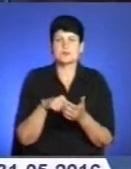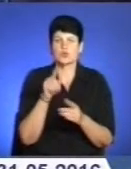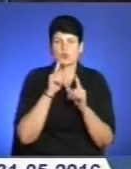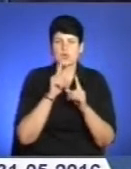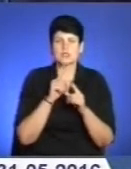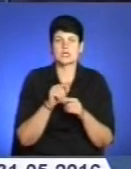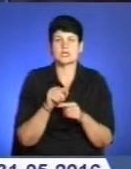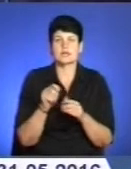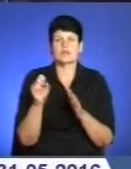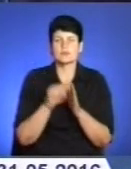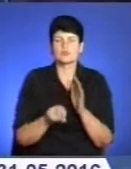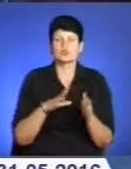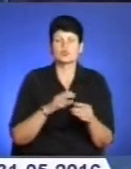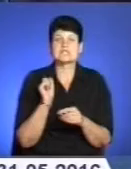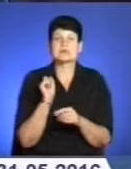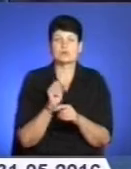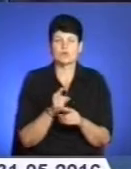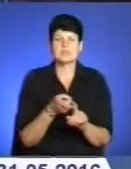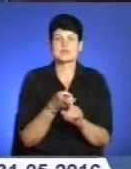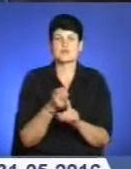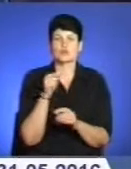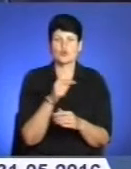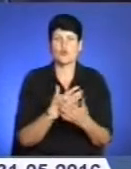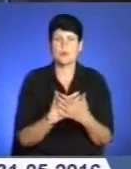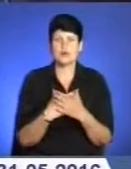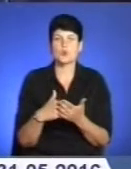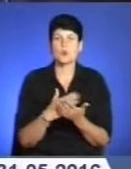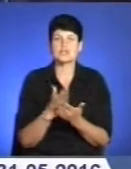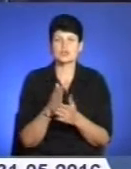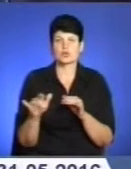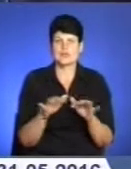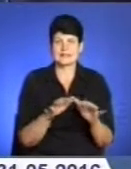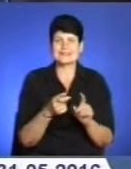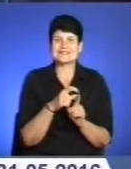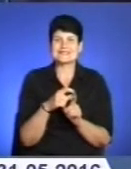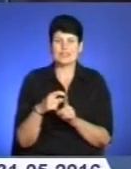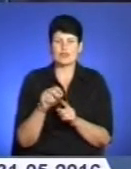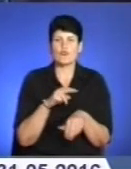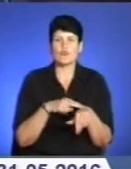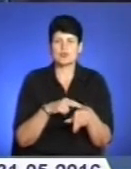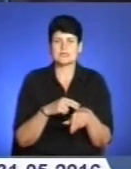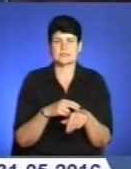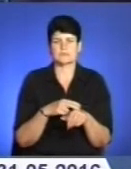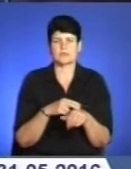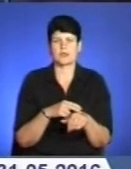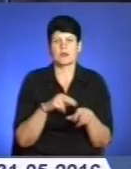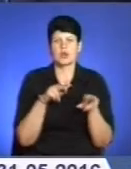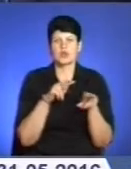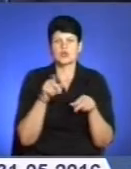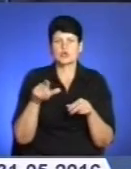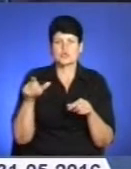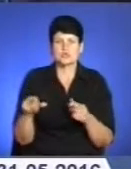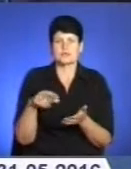замовним та пов'язаний з його громадською та політичною діяльністю. Зі слів поліції, злочинці кілька днів перебували на